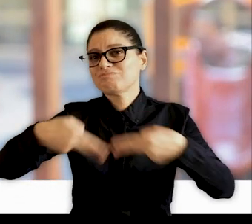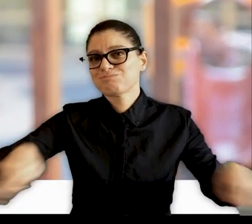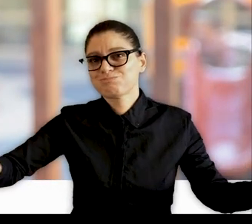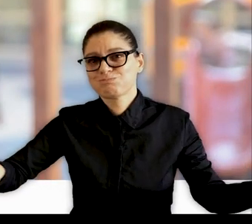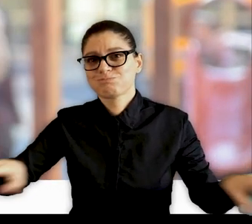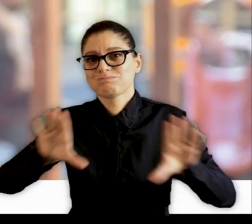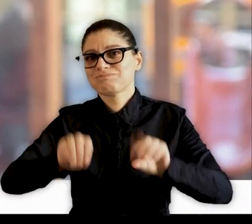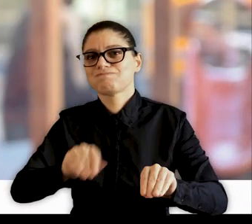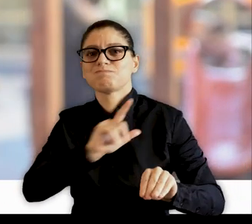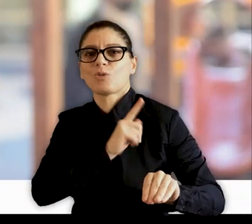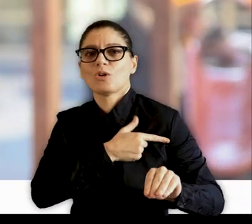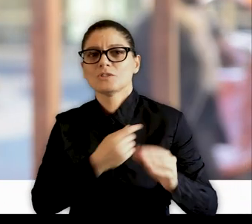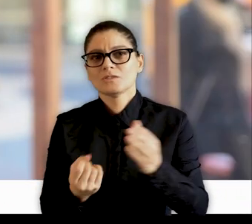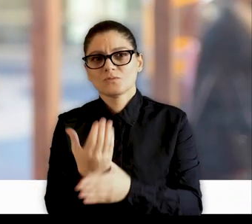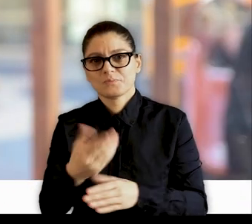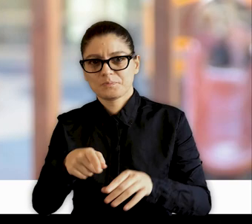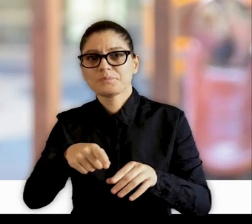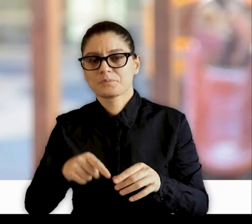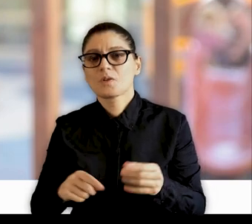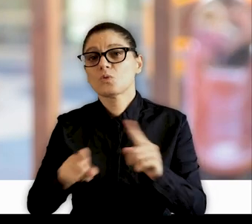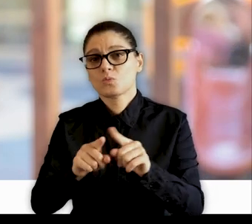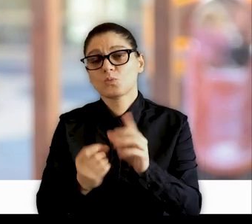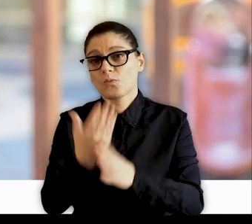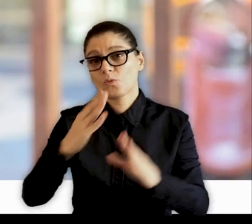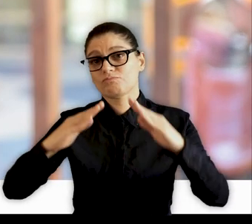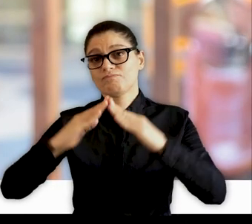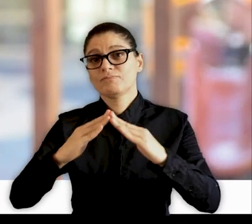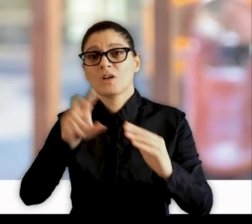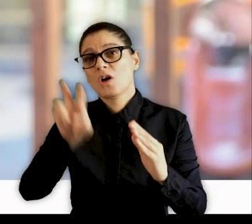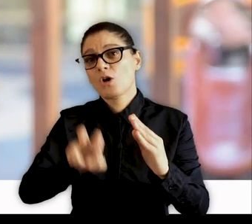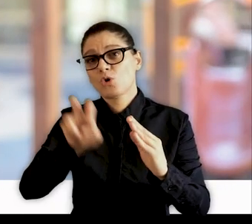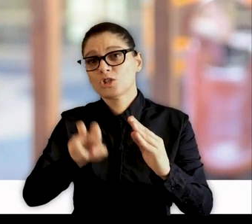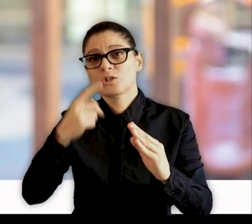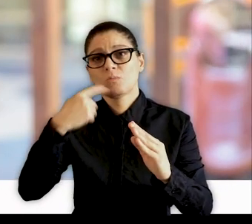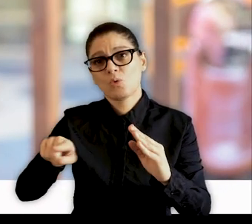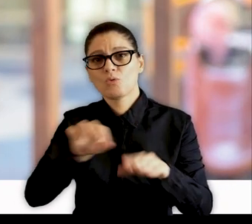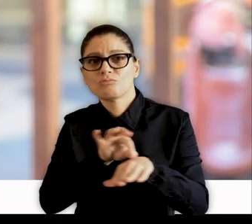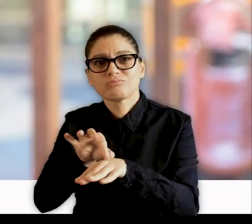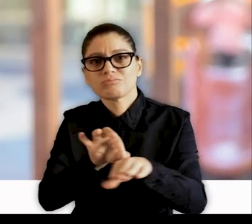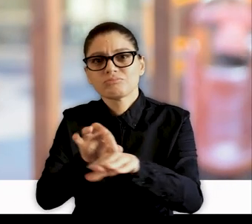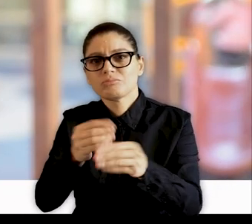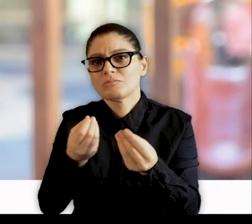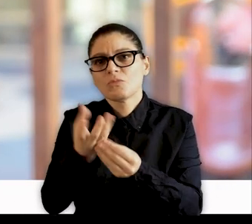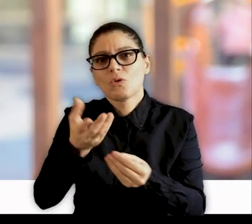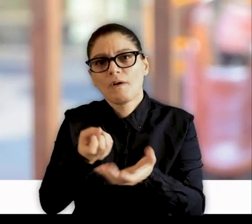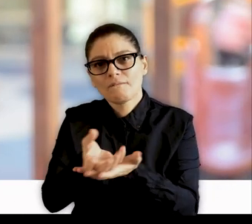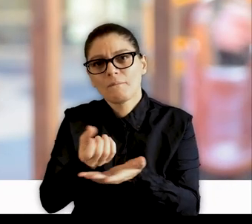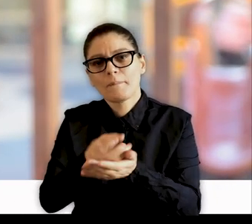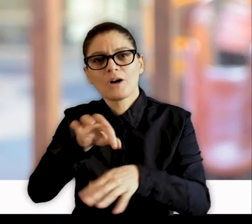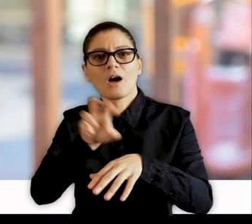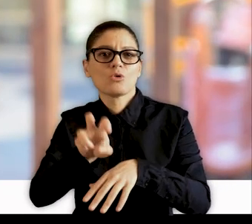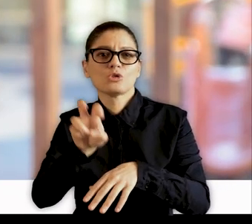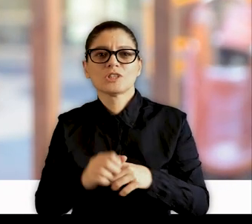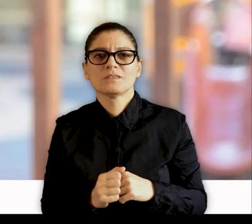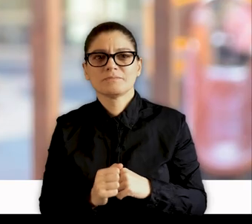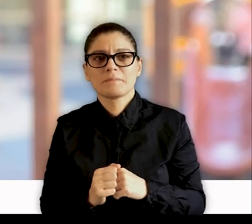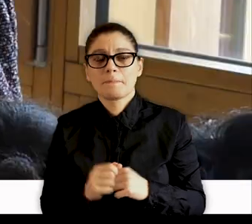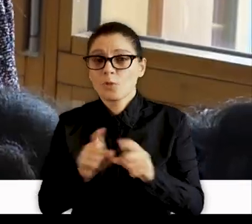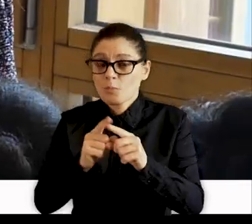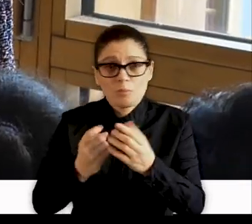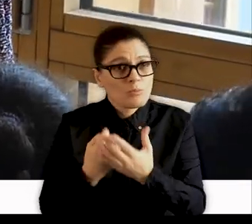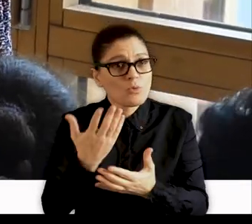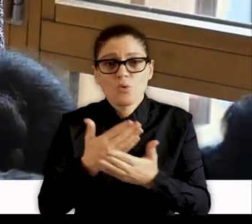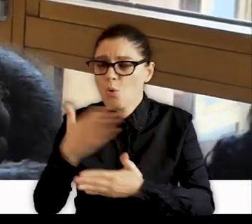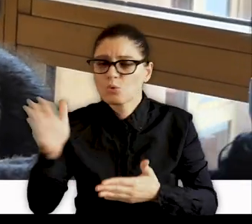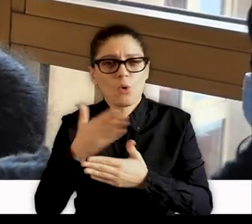'environnement pour vous accompagner dans vos efforts écologiques. Bien d'autres projets encore fleuriront tout au long de l'année